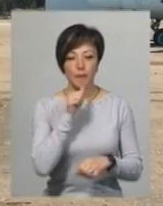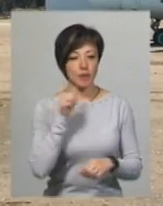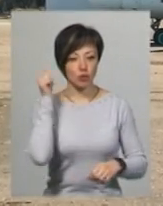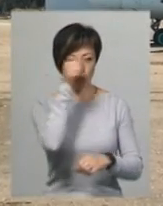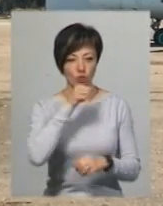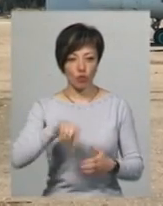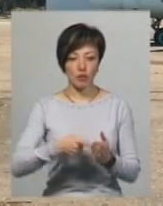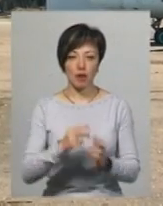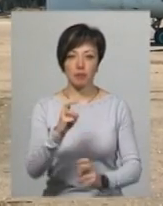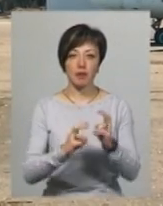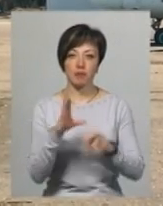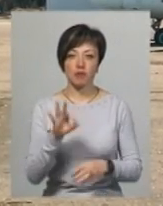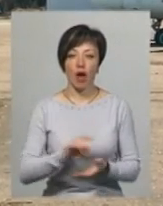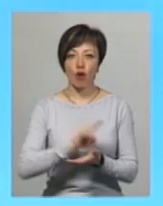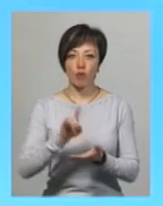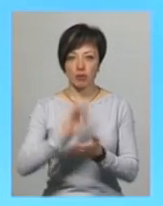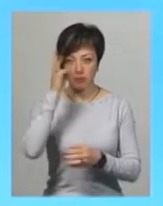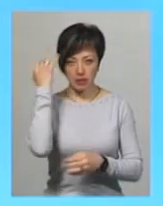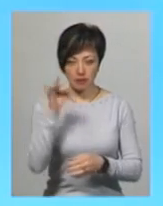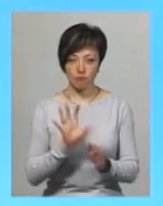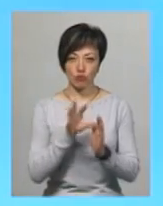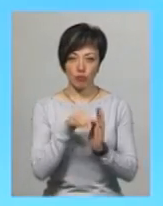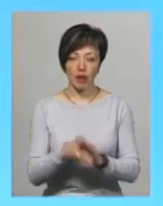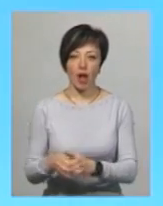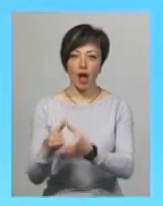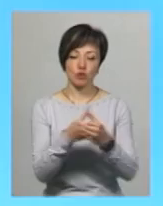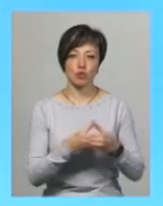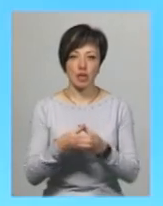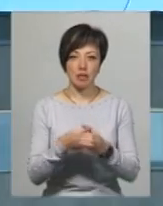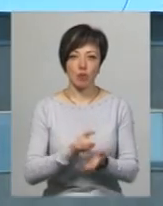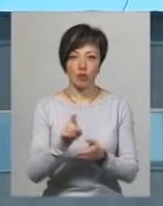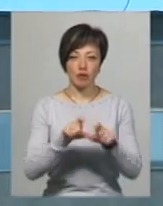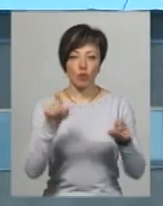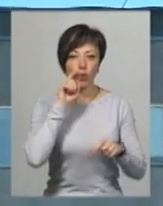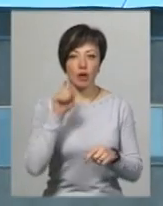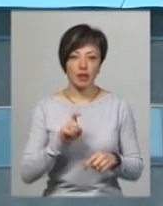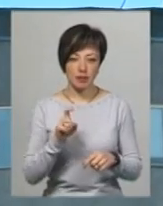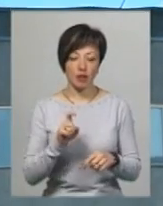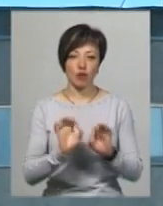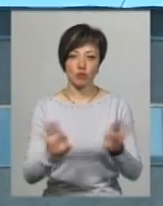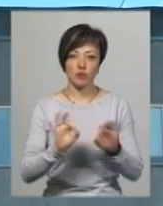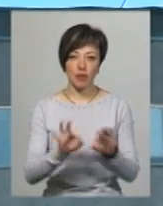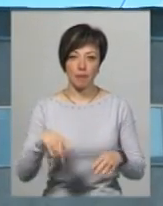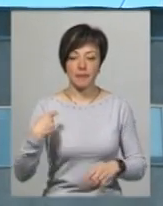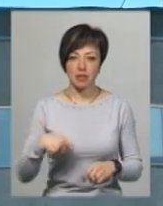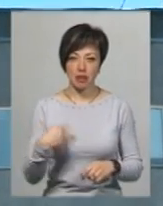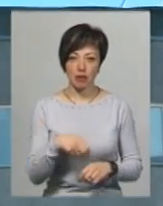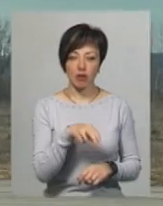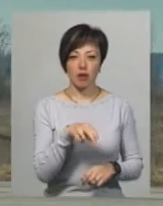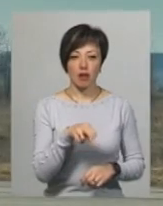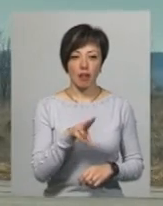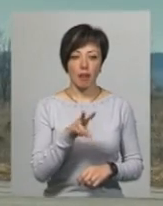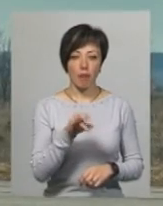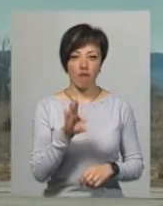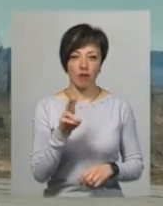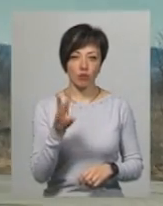року комунальне підприємство «Аеропорт Хмельницький» вступило до Асоціації аеропортів України цивільної авіації, розповідає її президент Петро Липавенко.